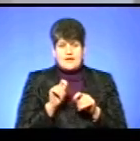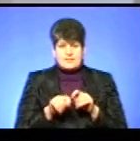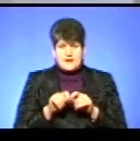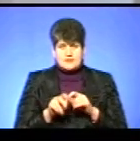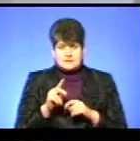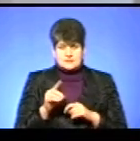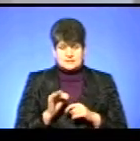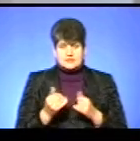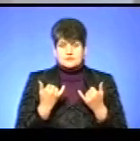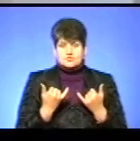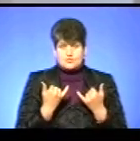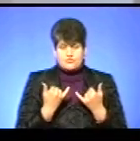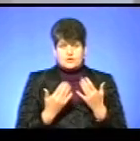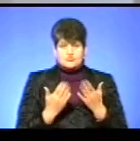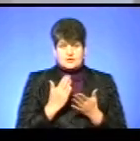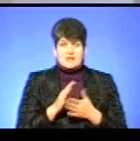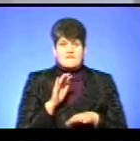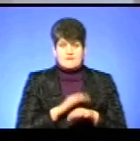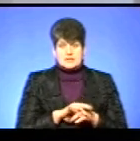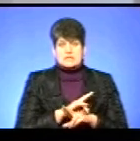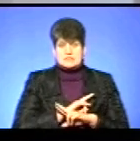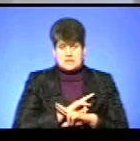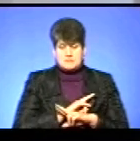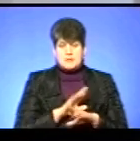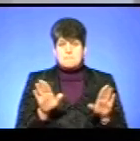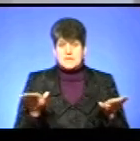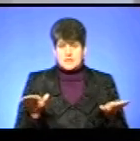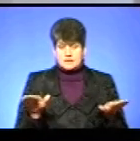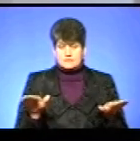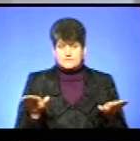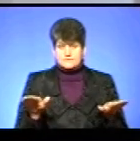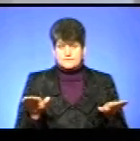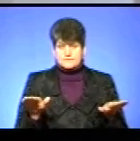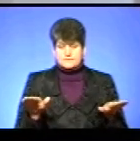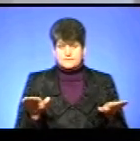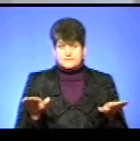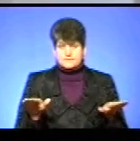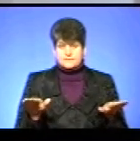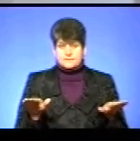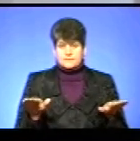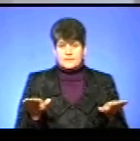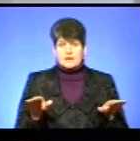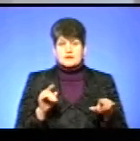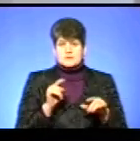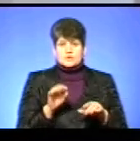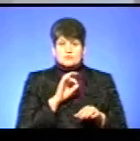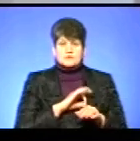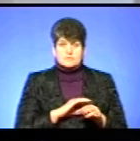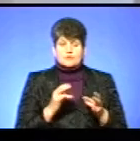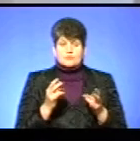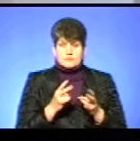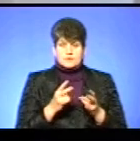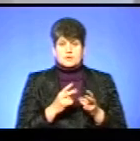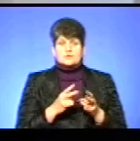На сьогодні, якщо є факти загибелі птахів, даним користувачам необхідно в